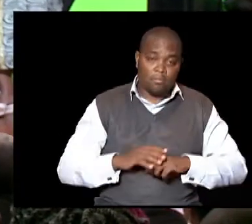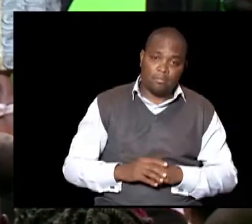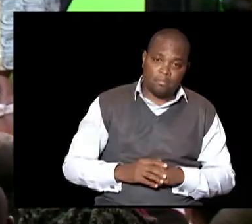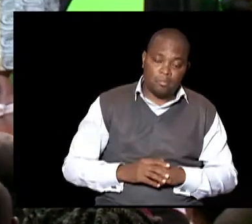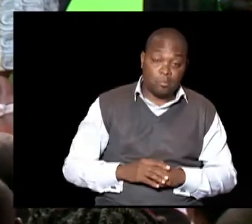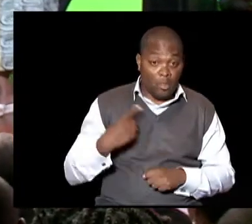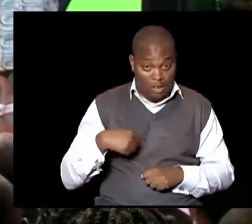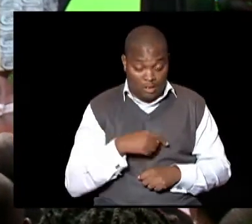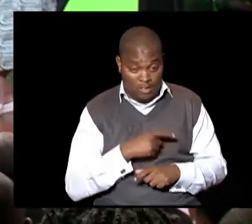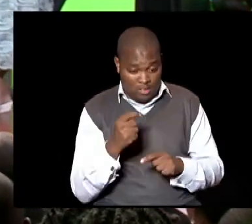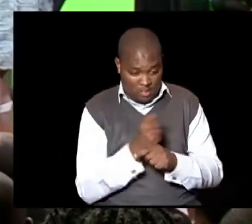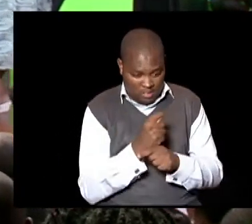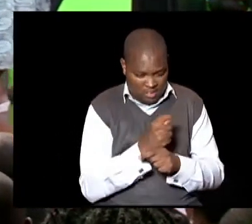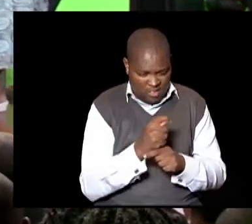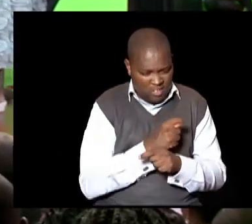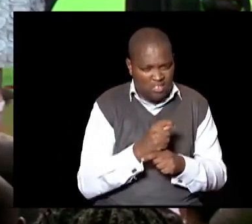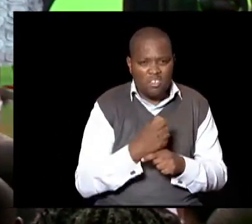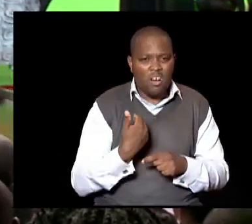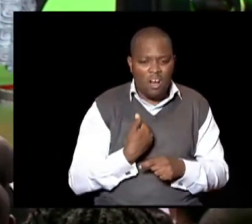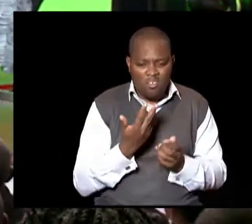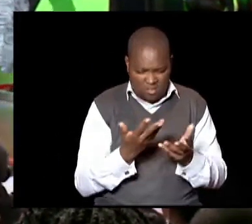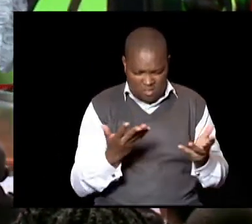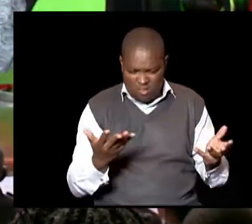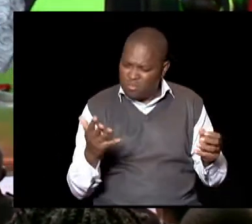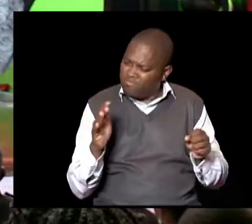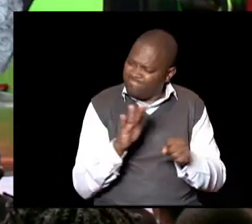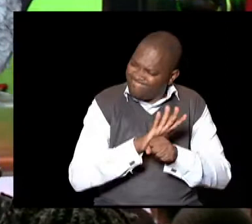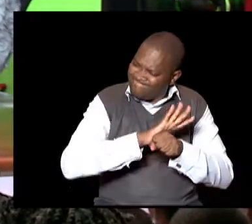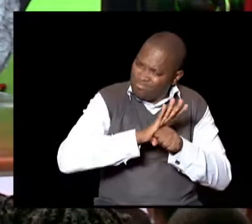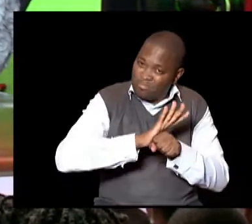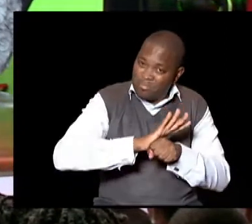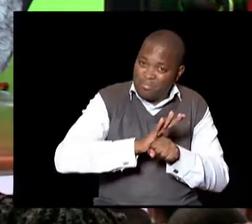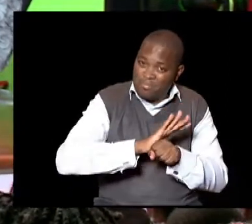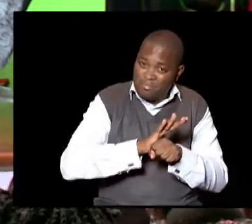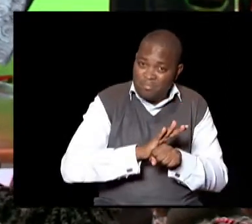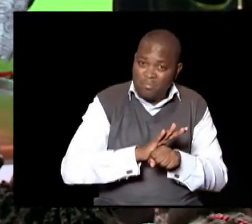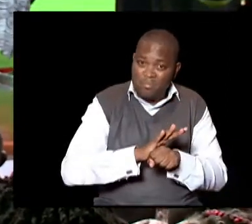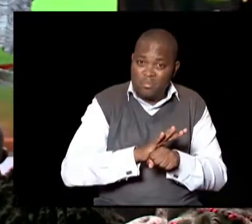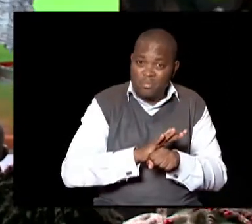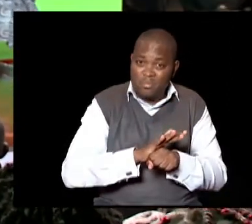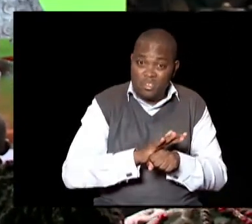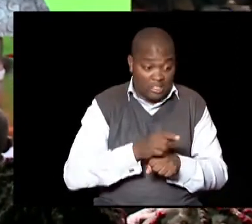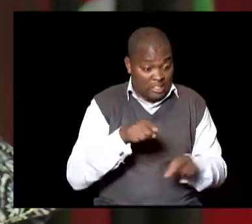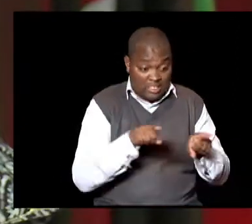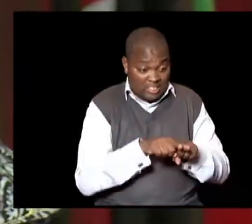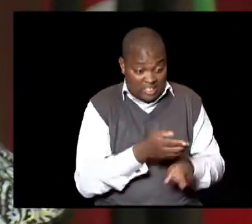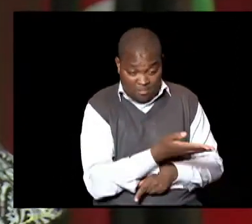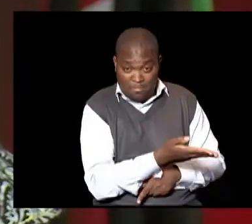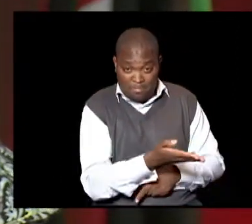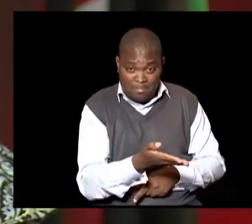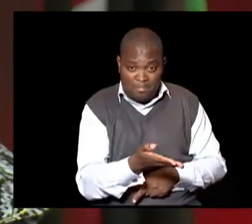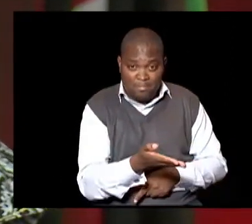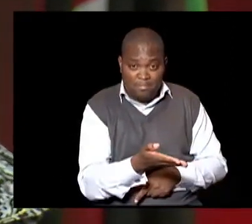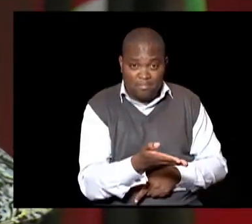hizi Unaona kama hizi Hata zigine biti za konazo hapa Unaona hii Hii ni kitabu inaitua Elections manual Sourcebook